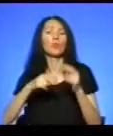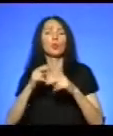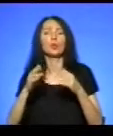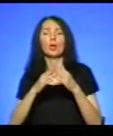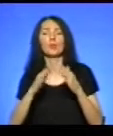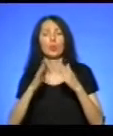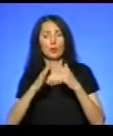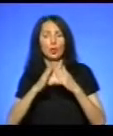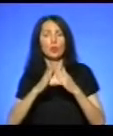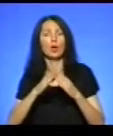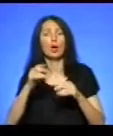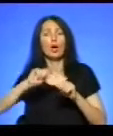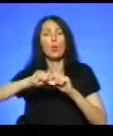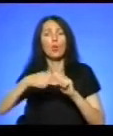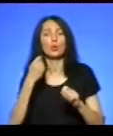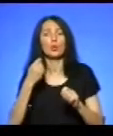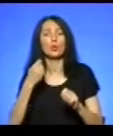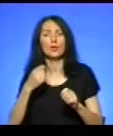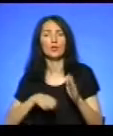кабель, який був закопаний у землі.